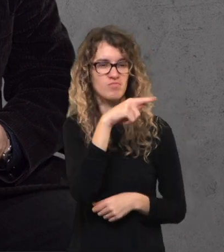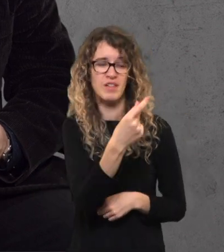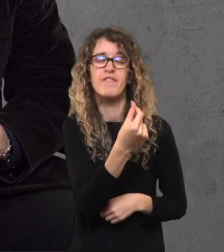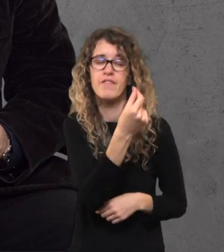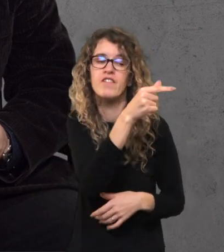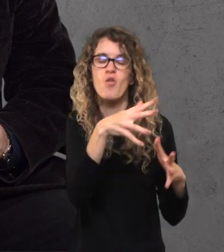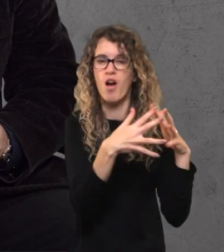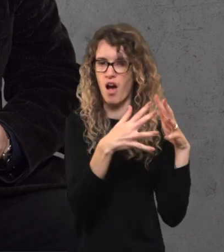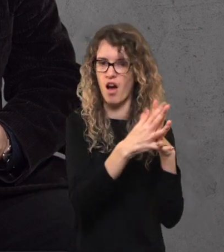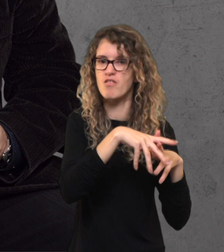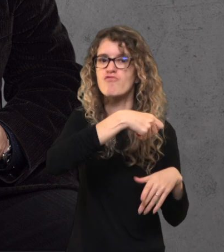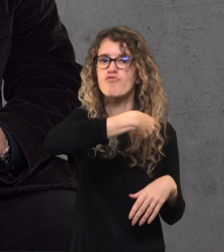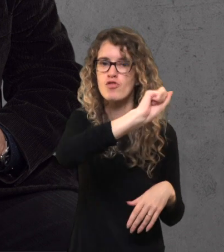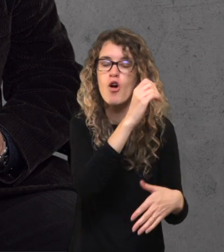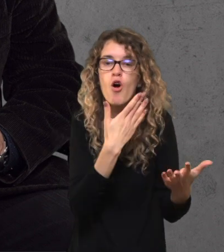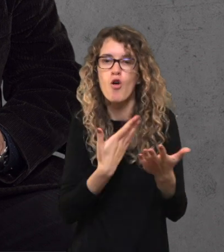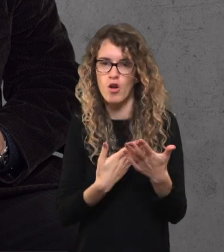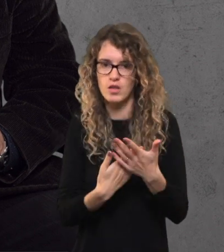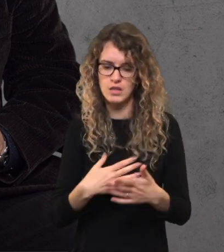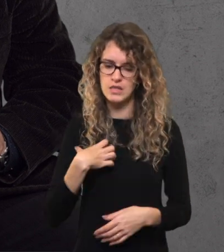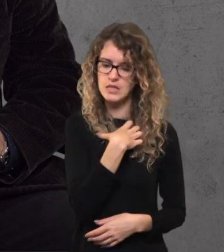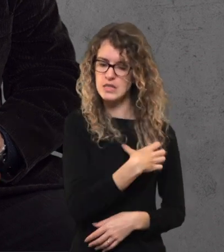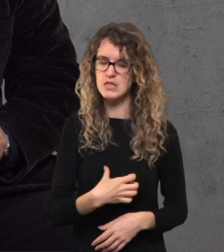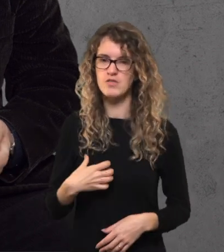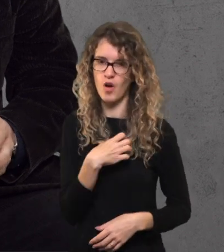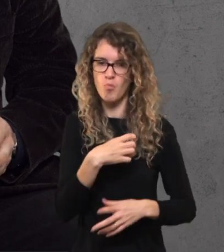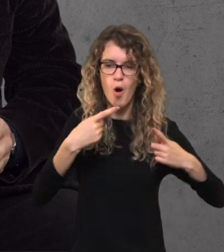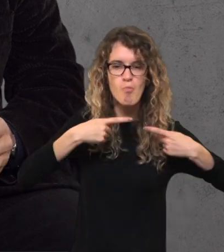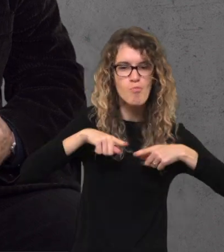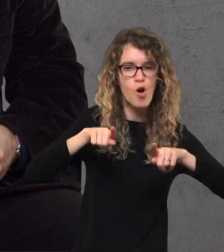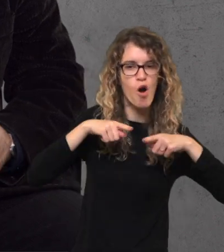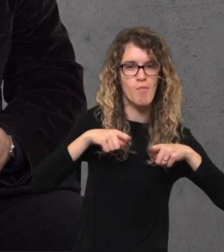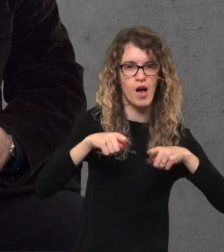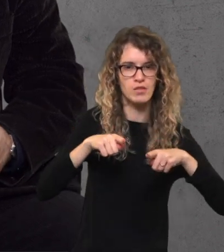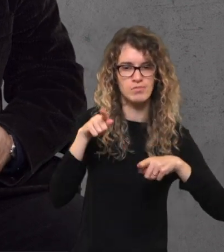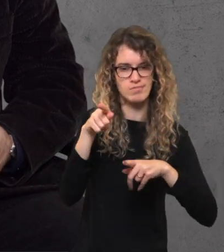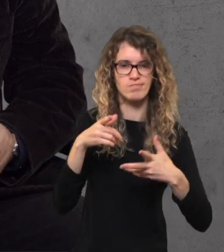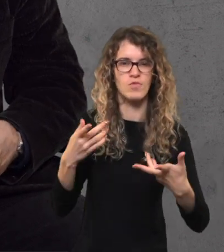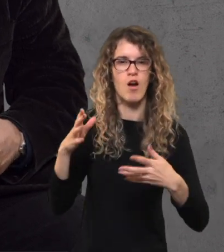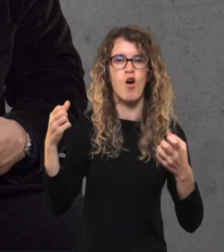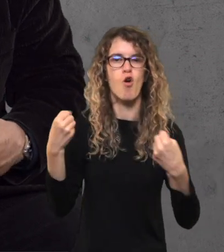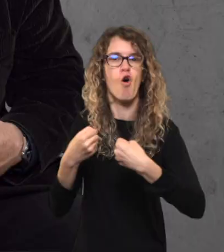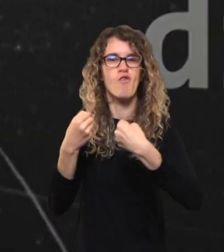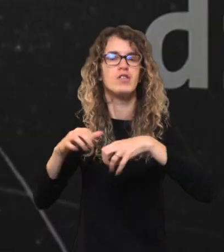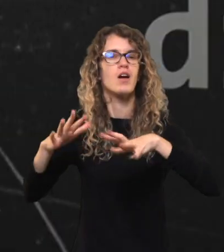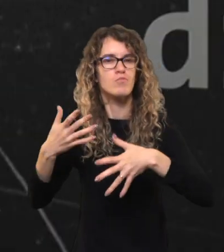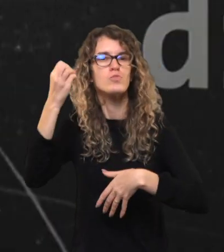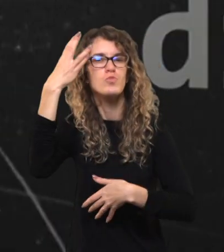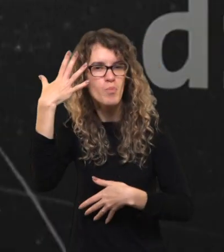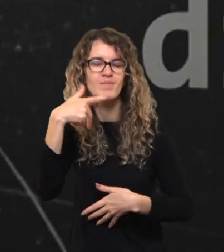manyčiau, kad jie šitą karą netgi pradeda laimėti, nes jis turi vieną labai svarbą propagandinės kovos ginklą – teisybę.